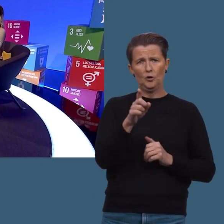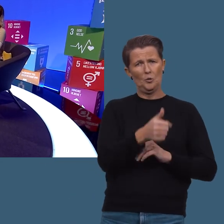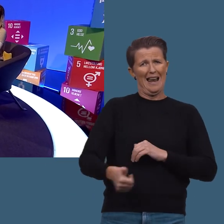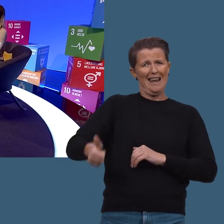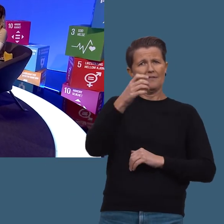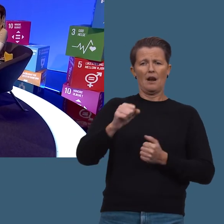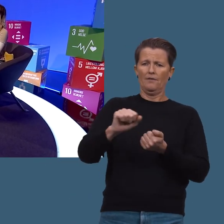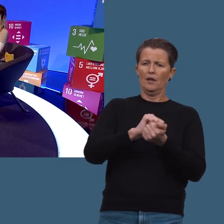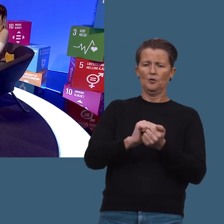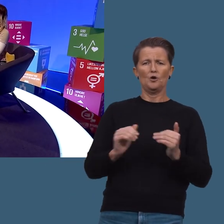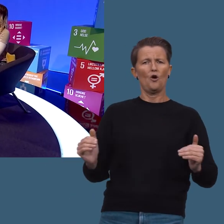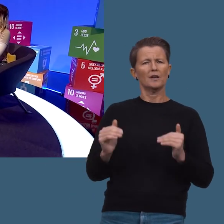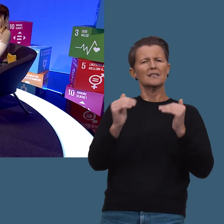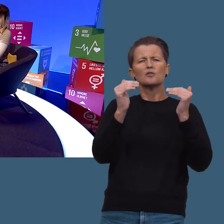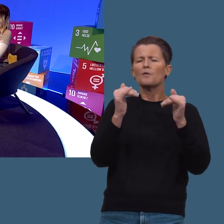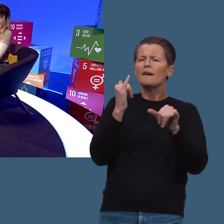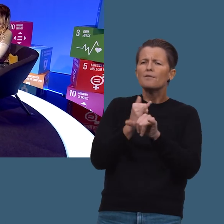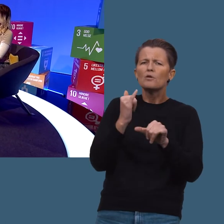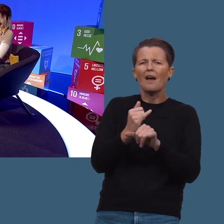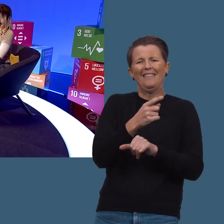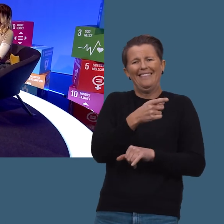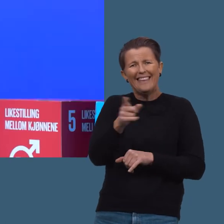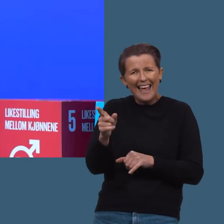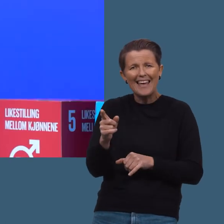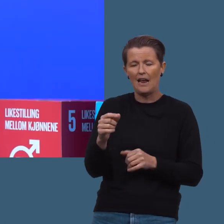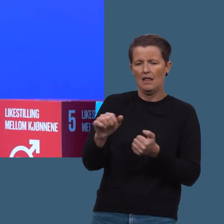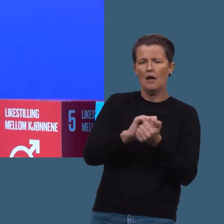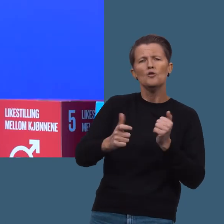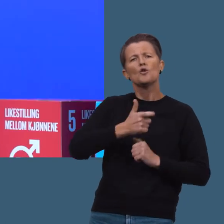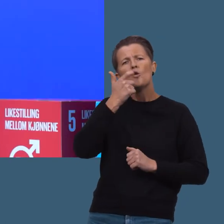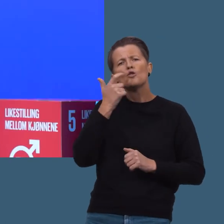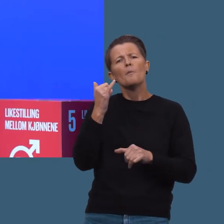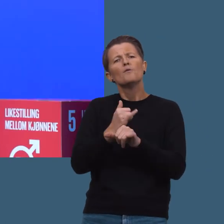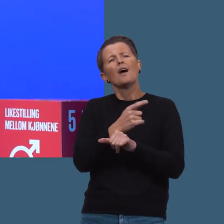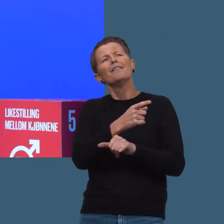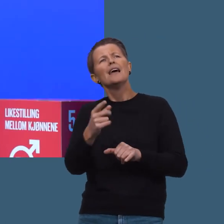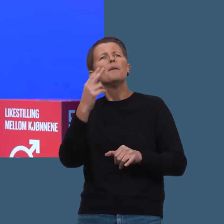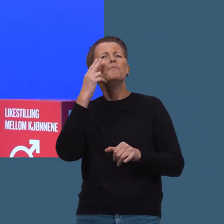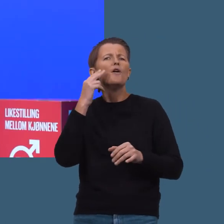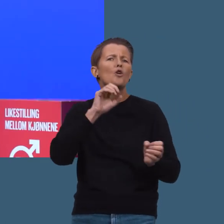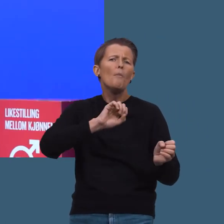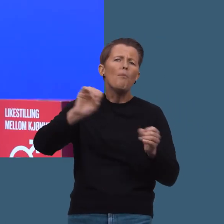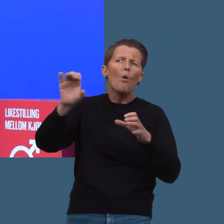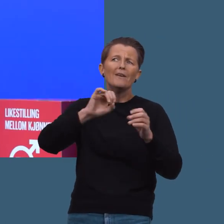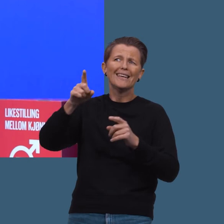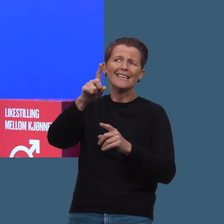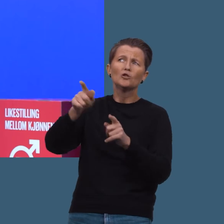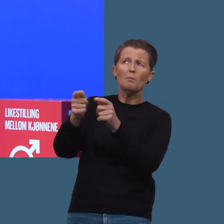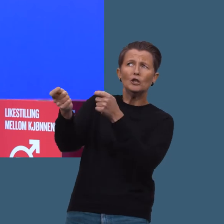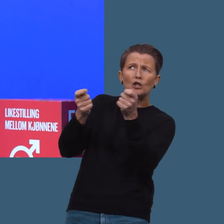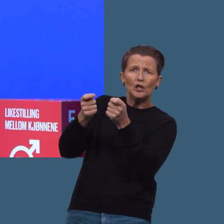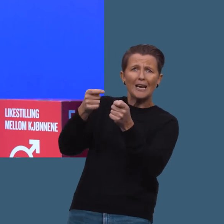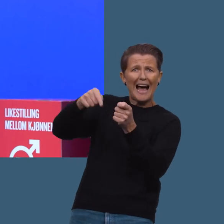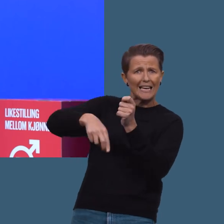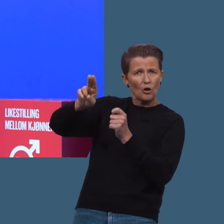som er leder av en naturorganisasjon, hvordan prøver dere i natur og ungdom å påvirke de som